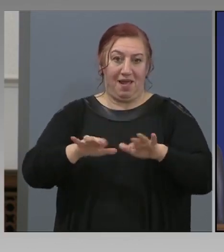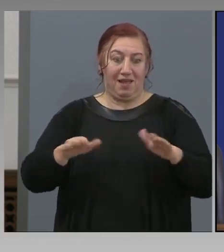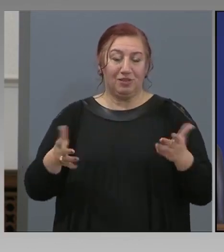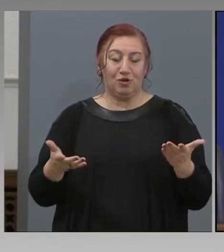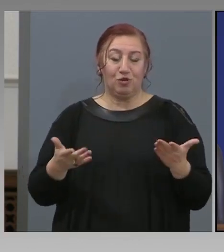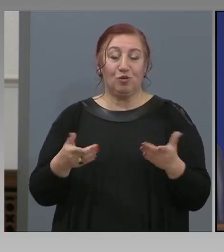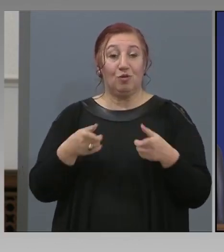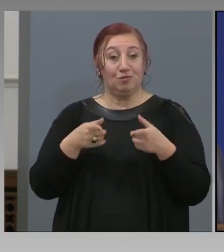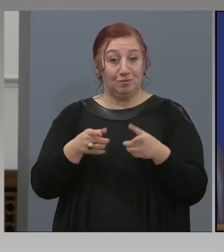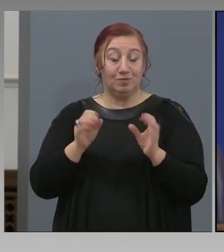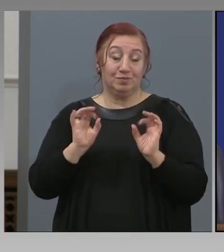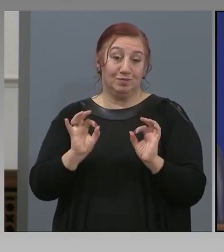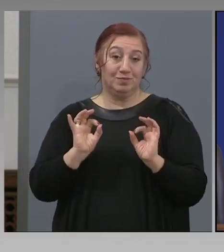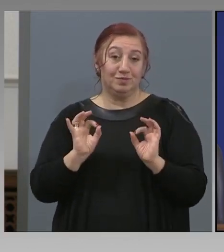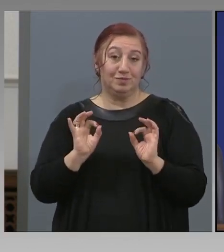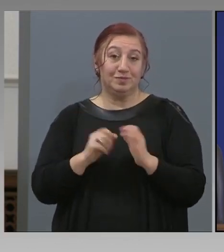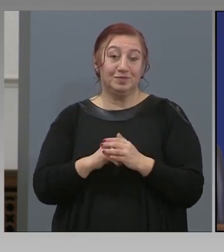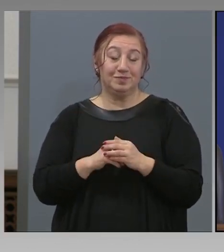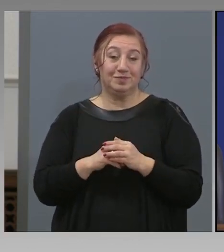че...